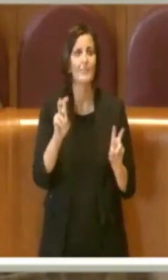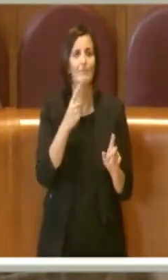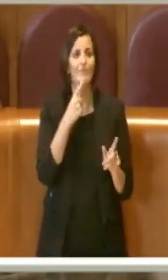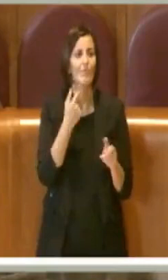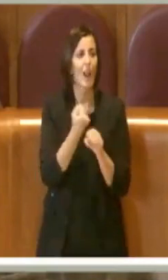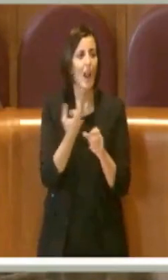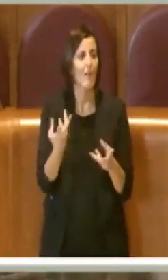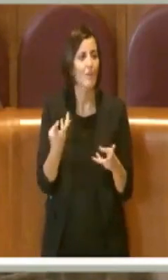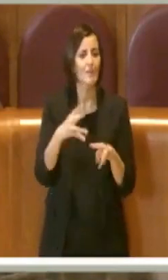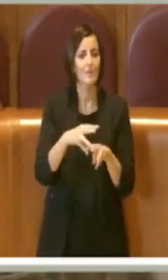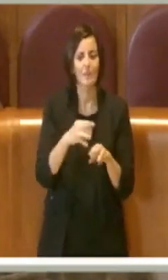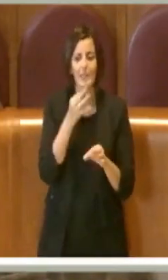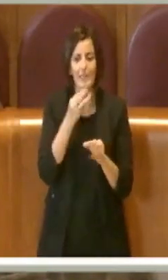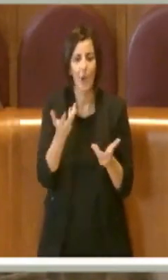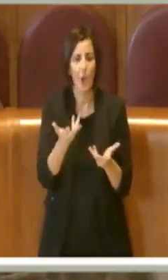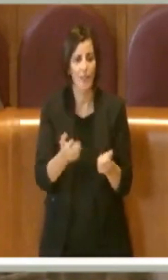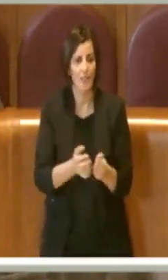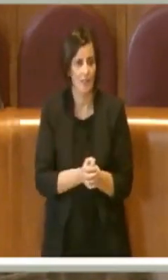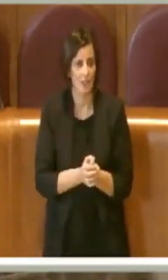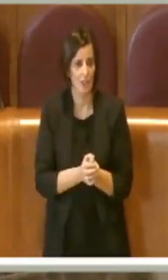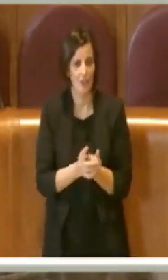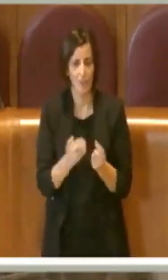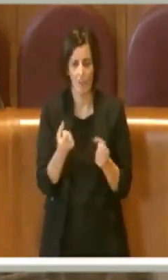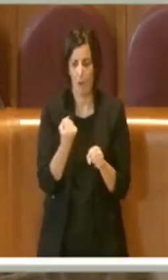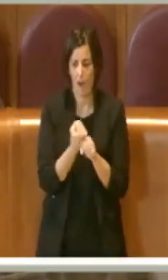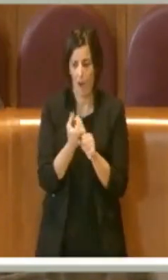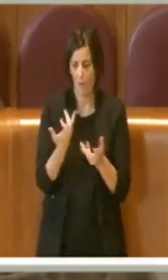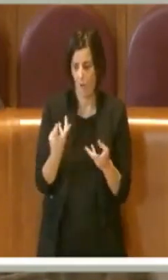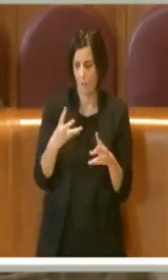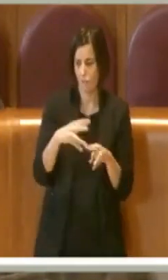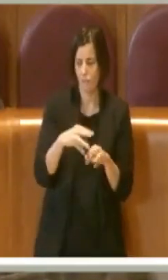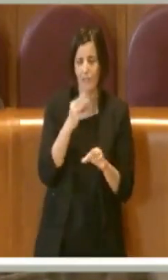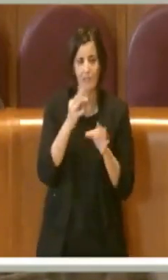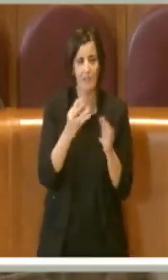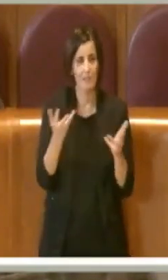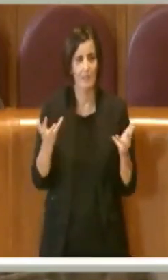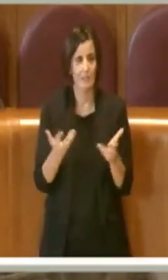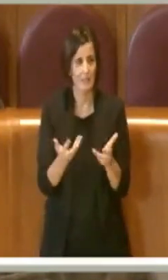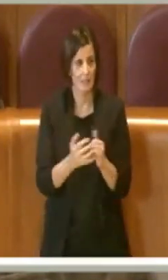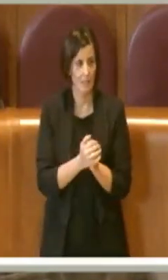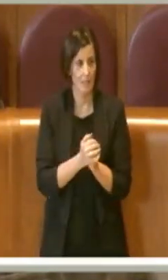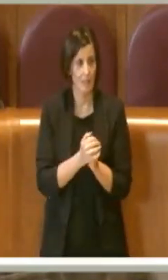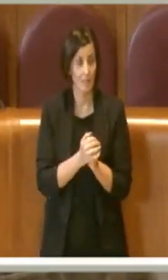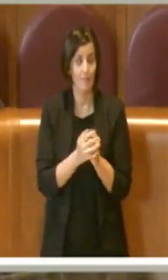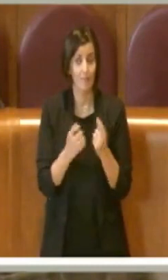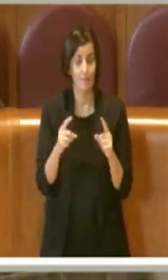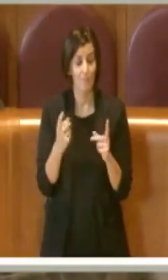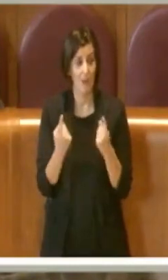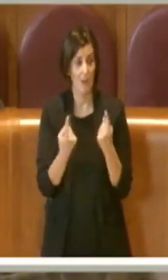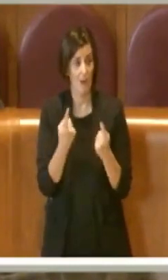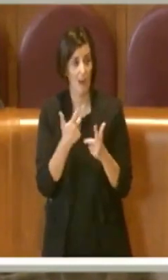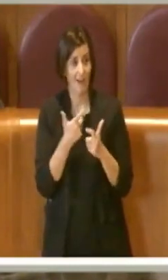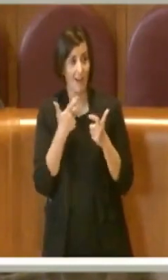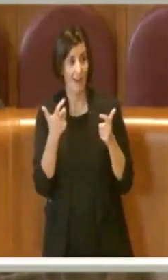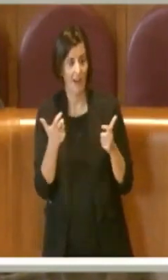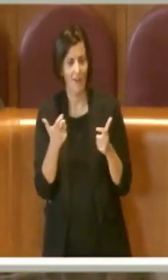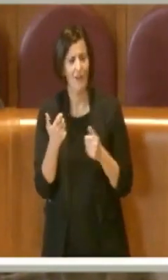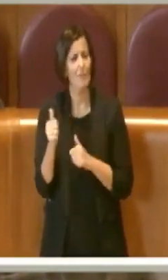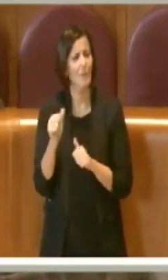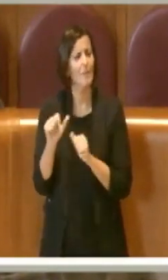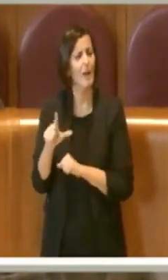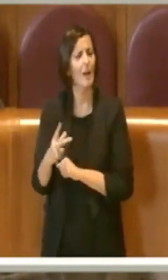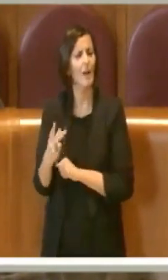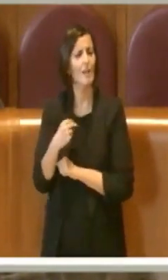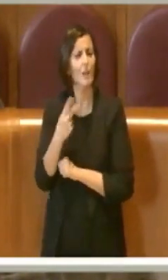dire? Cosa vogliono dire le sinergie? E vengo a un fatto grave, perché lei ha detto che non è vero che nell